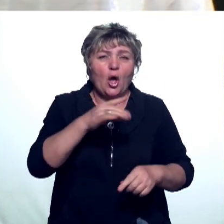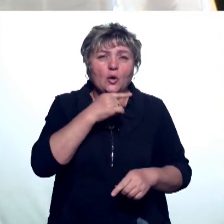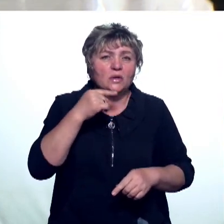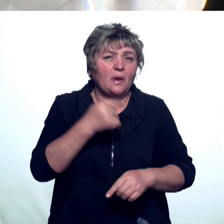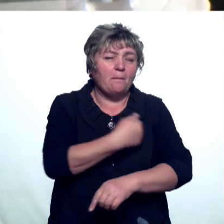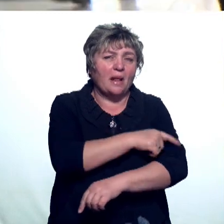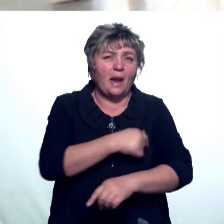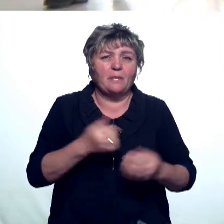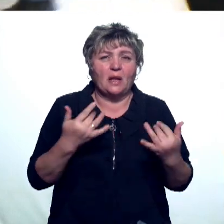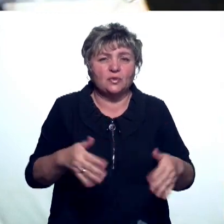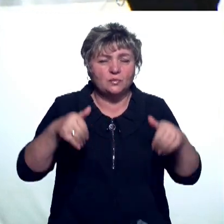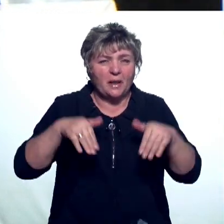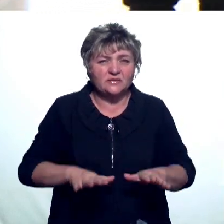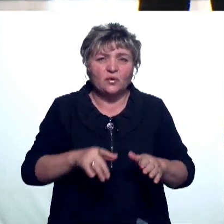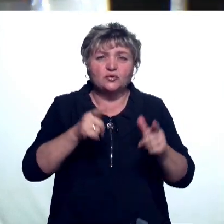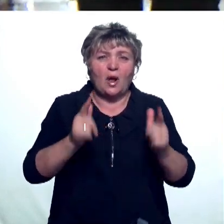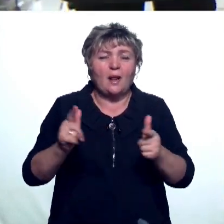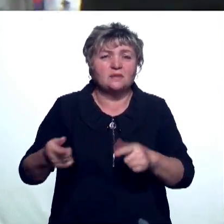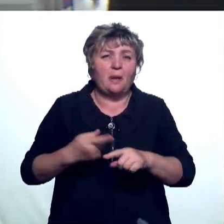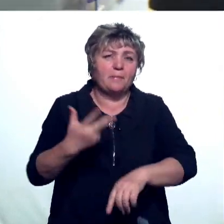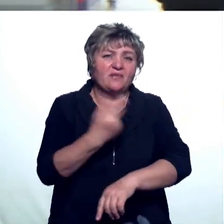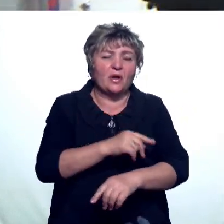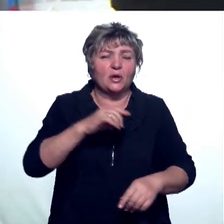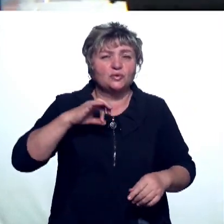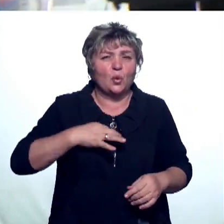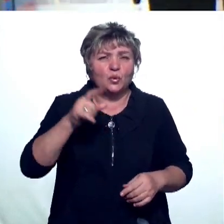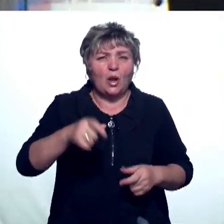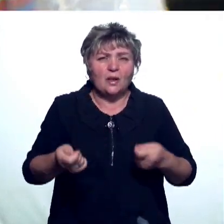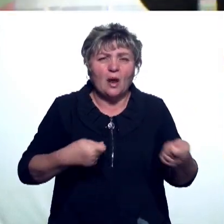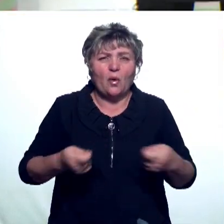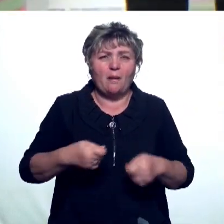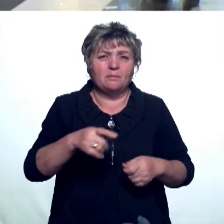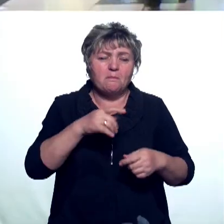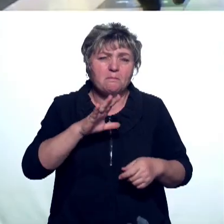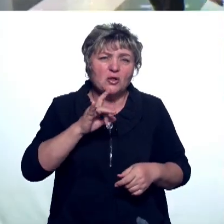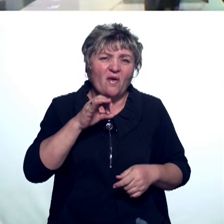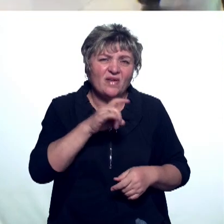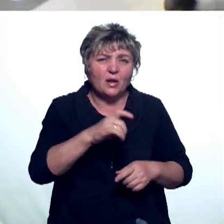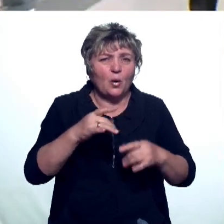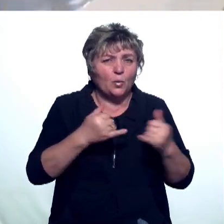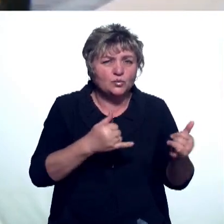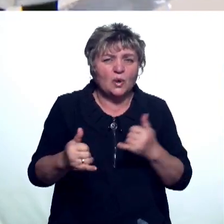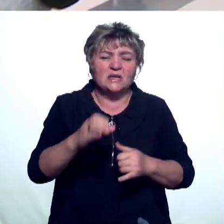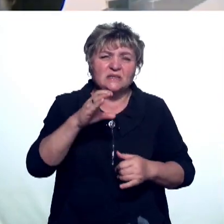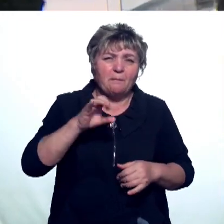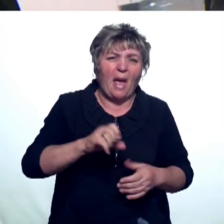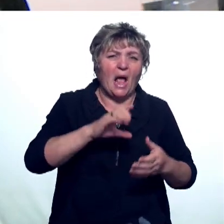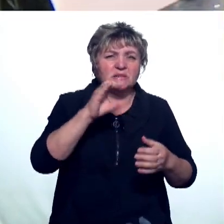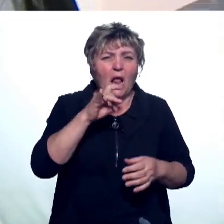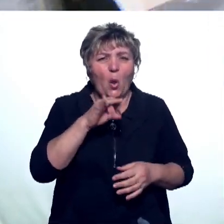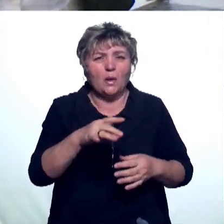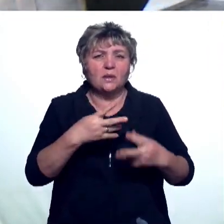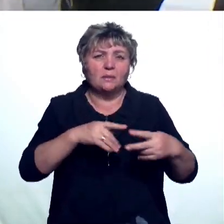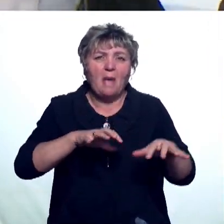Согласно постановлению, прививки должны поставить сотрудники предприятий торговых и бытовых услуг, салонов красоты, спа и массажных салонов.